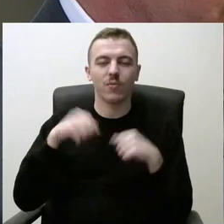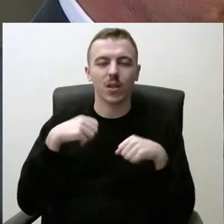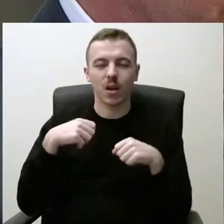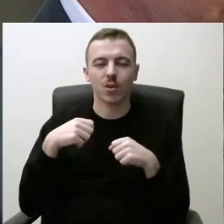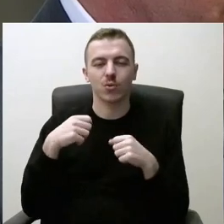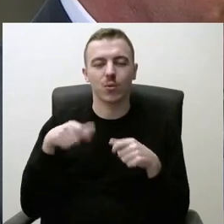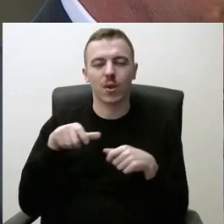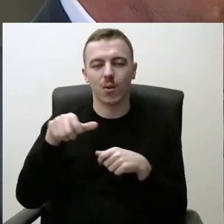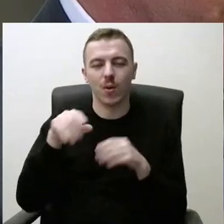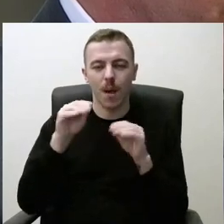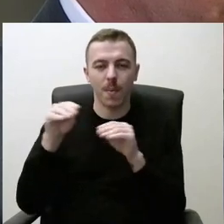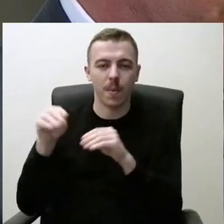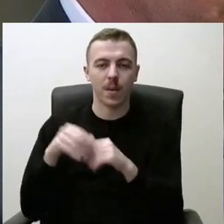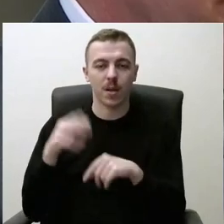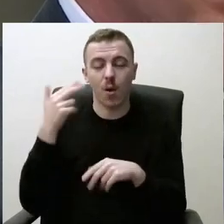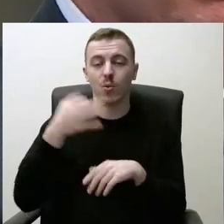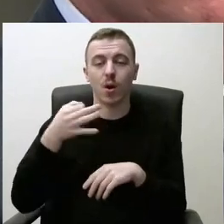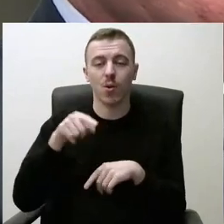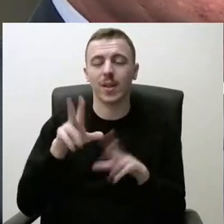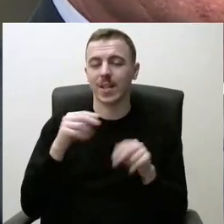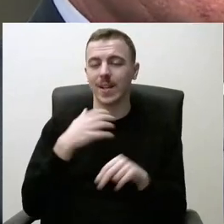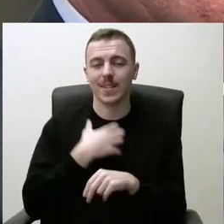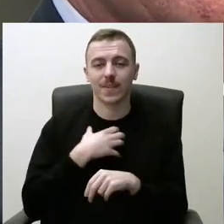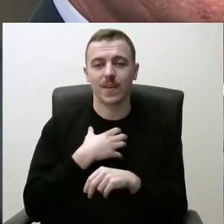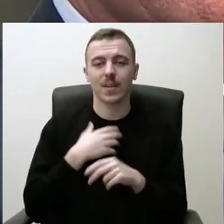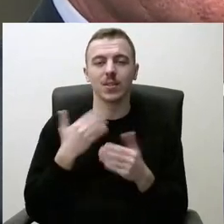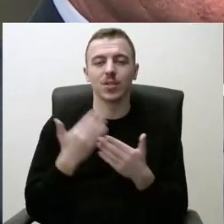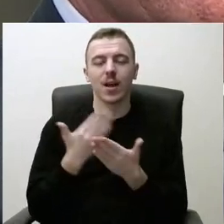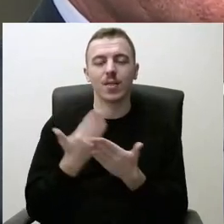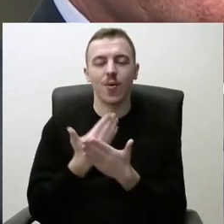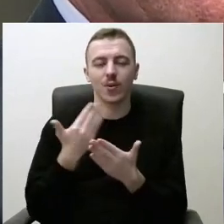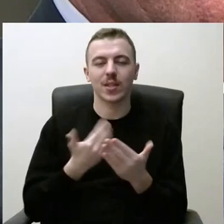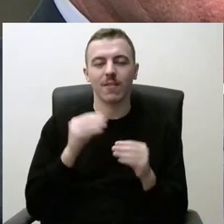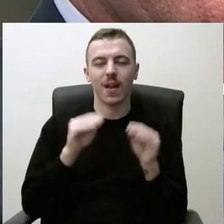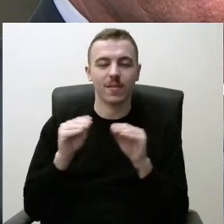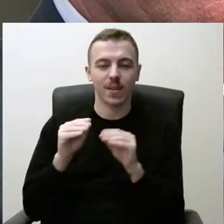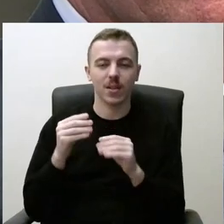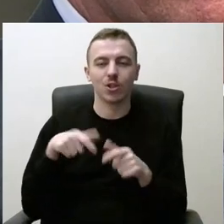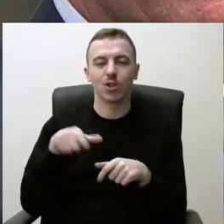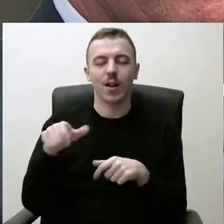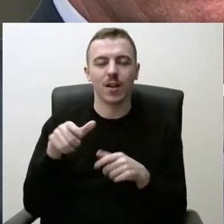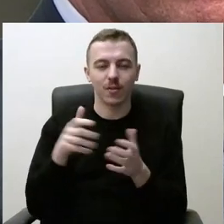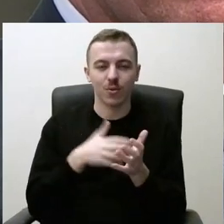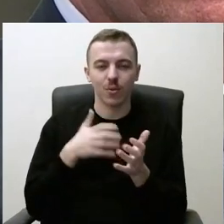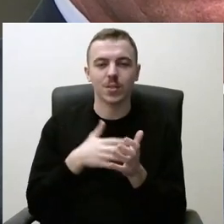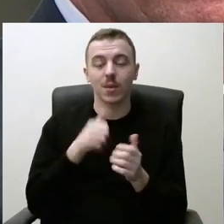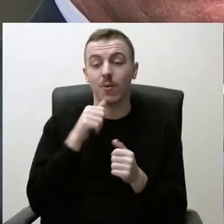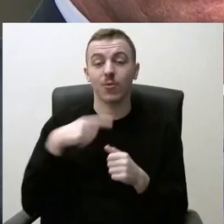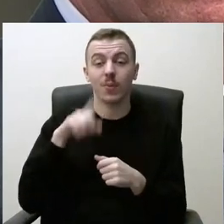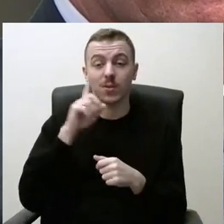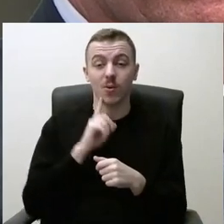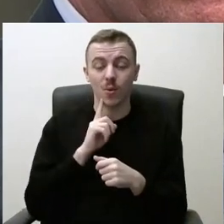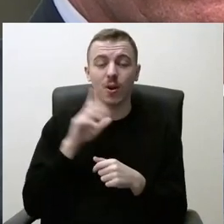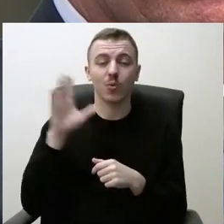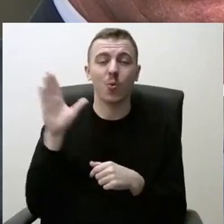įrengimą. Kasko nuo rajone tikrai aktualu, nes teigiasi naujos gyventvietės, tai labai trūksta ir šalygatvių. Ir jeigu mes norime, kad kuo